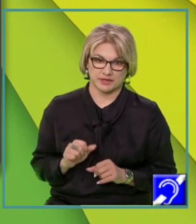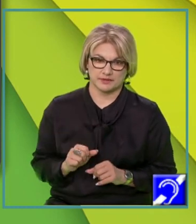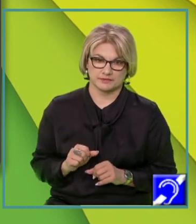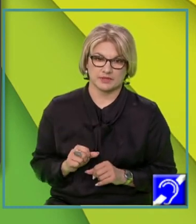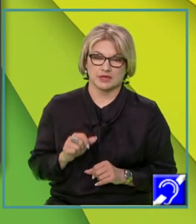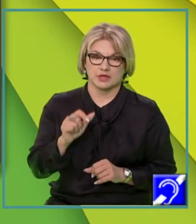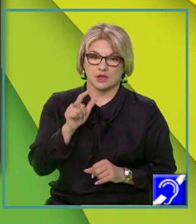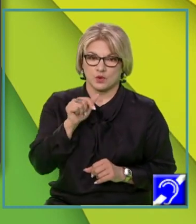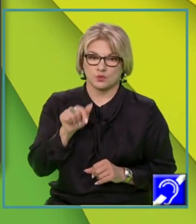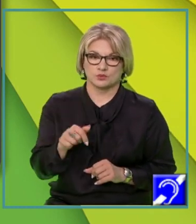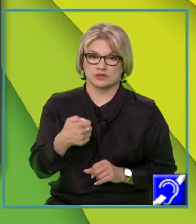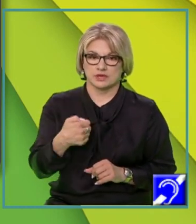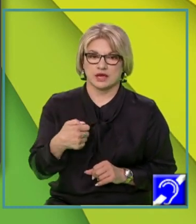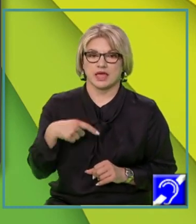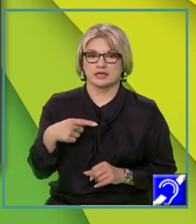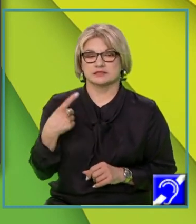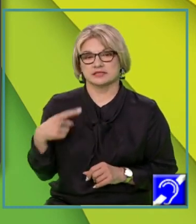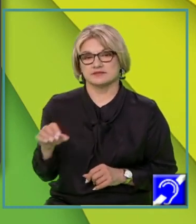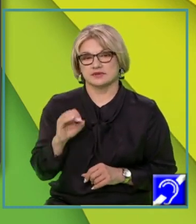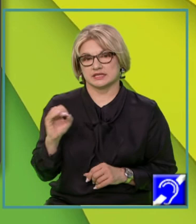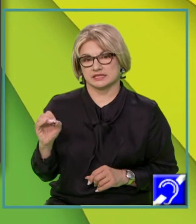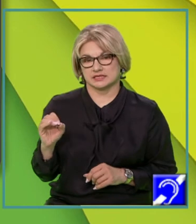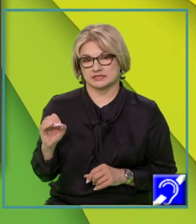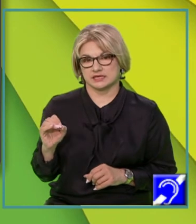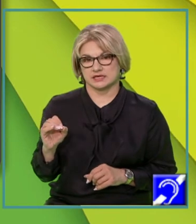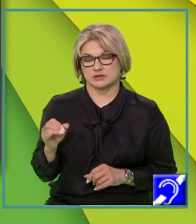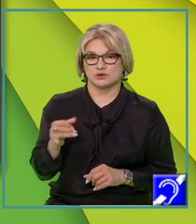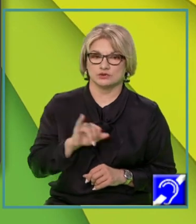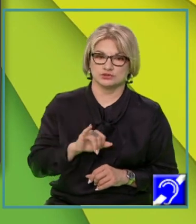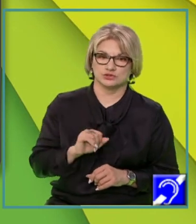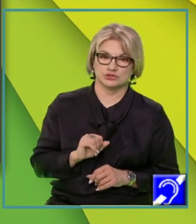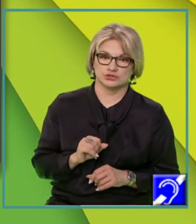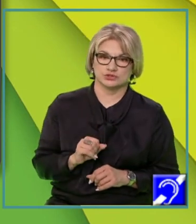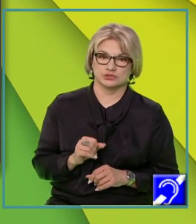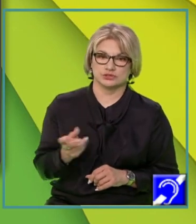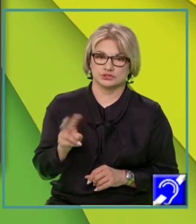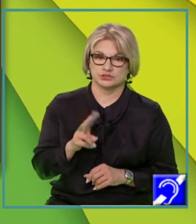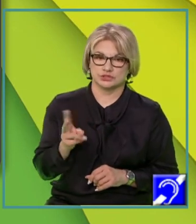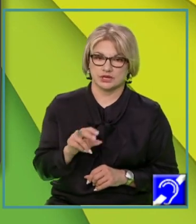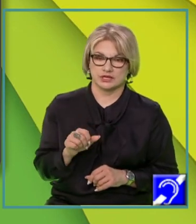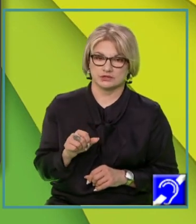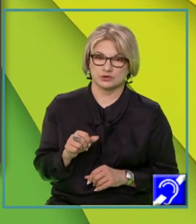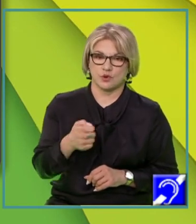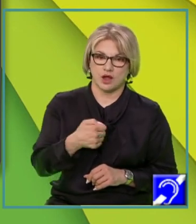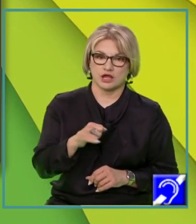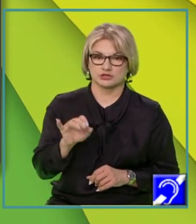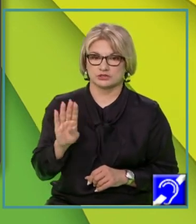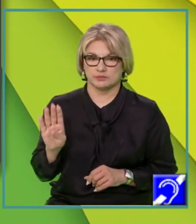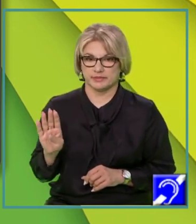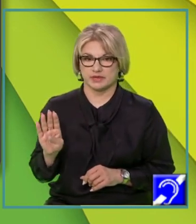unde A este diferit de 0 și cele două, A și B,